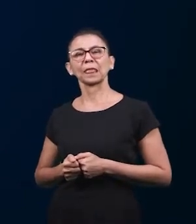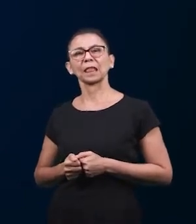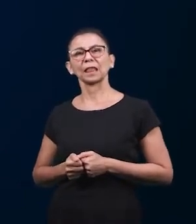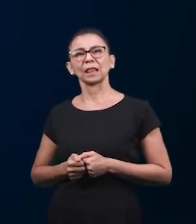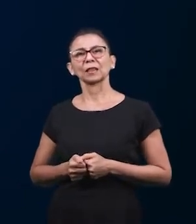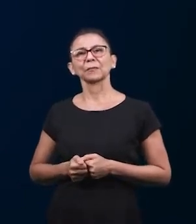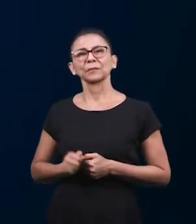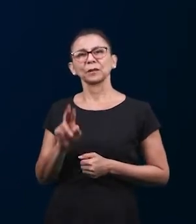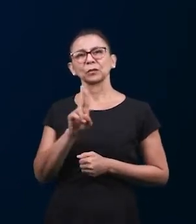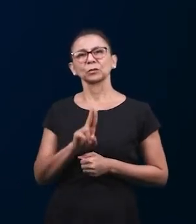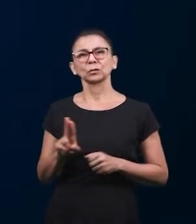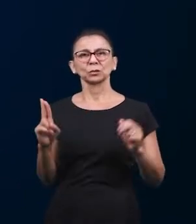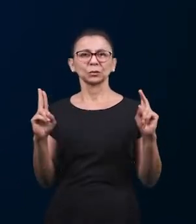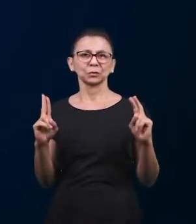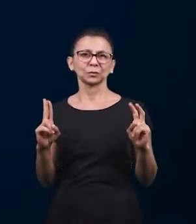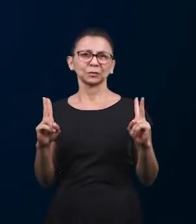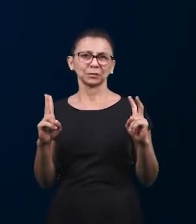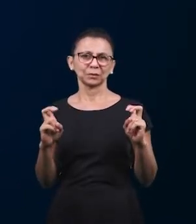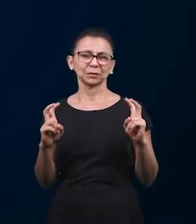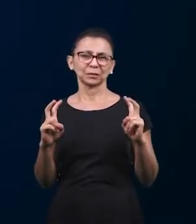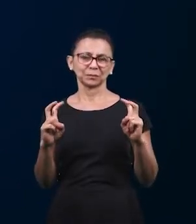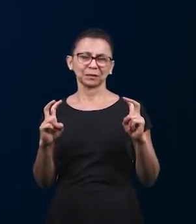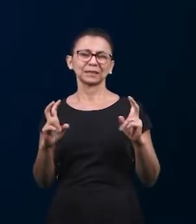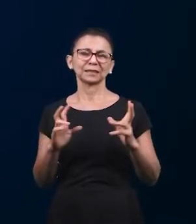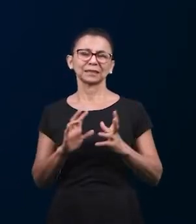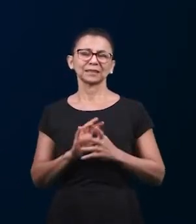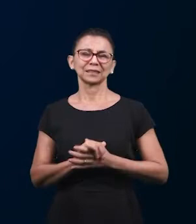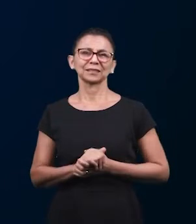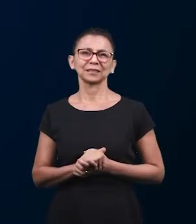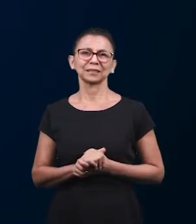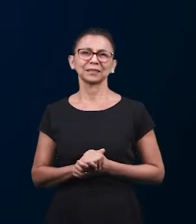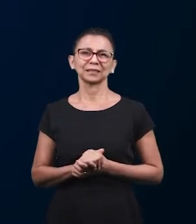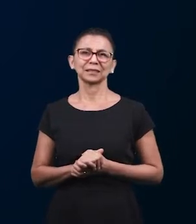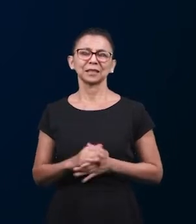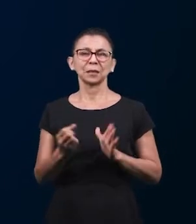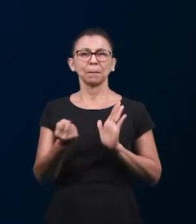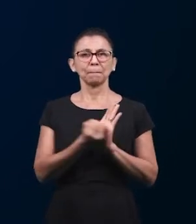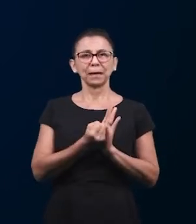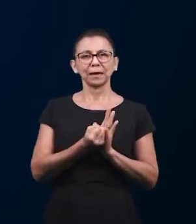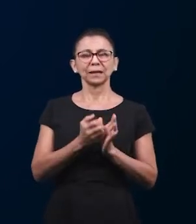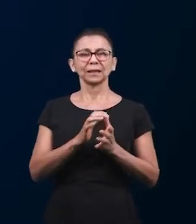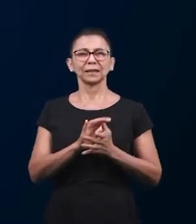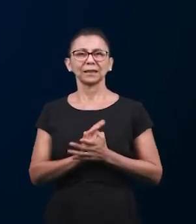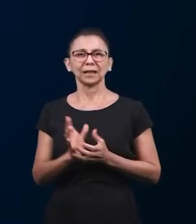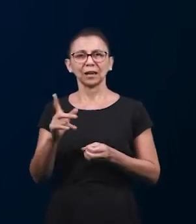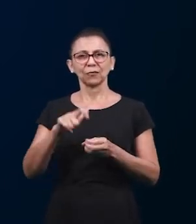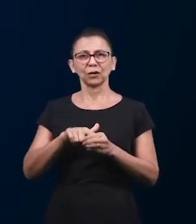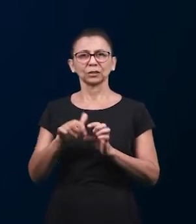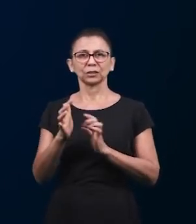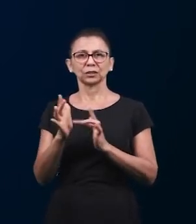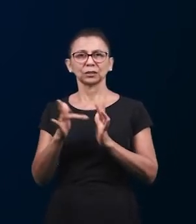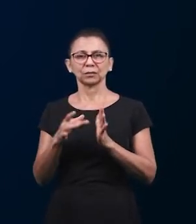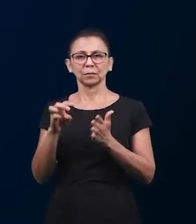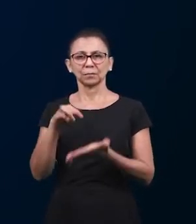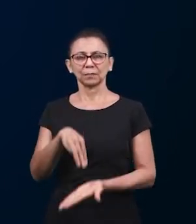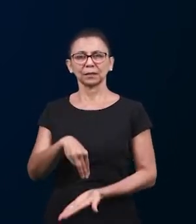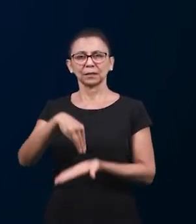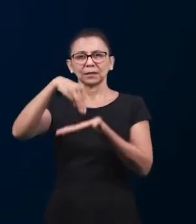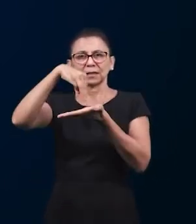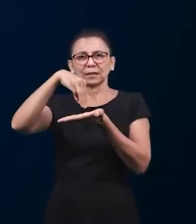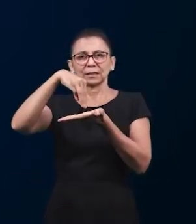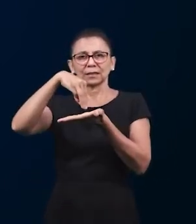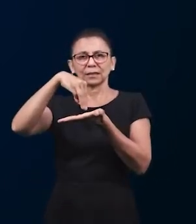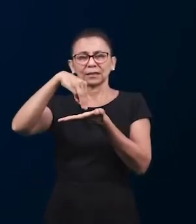Фернандо. И он заканчивает свое свидетельство словами,